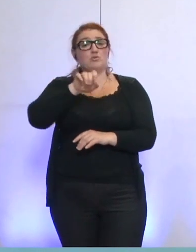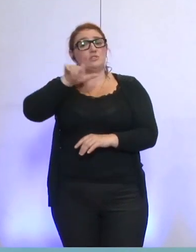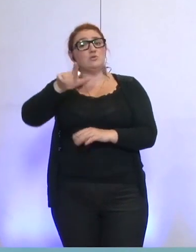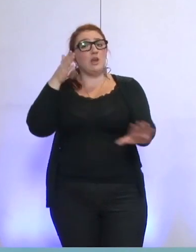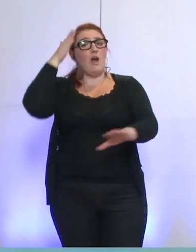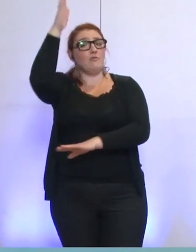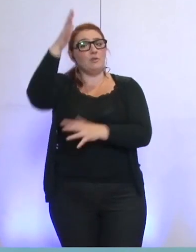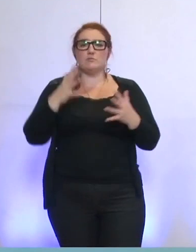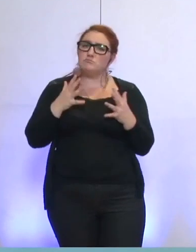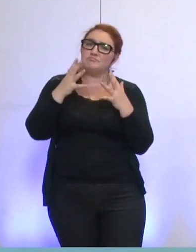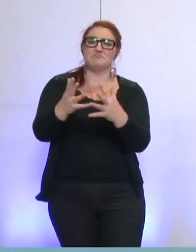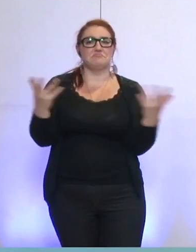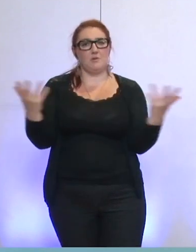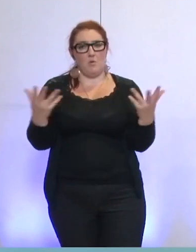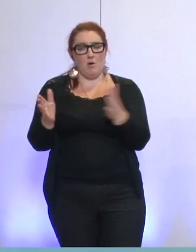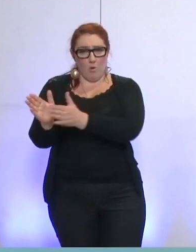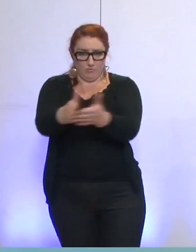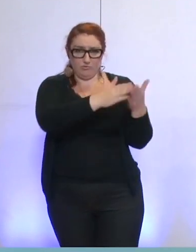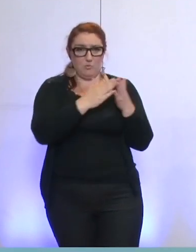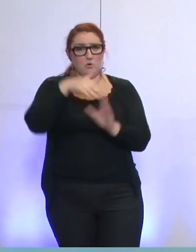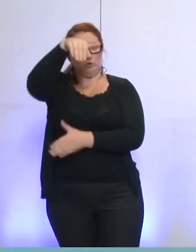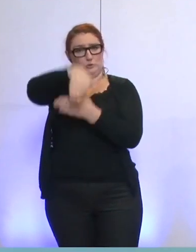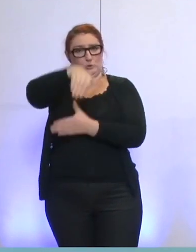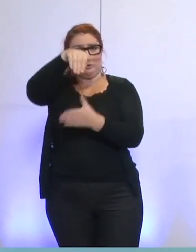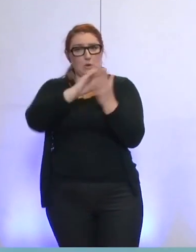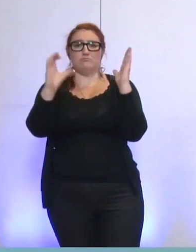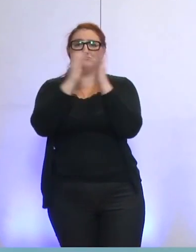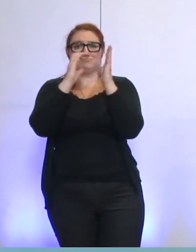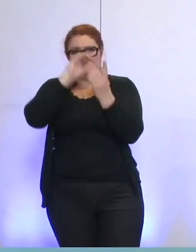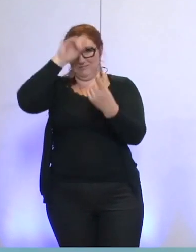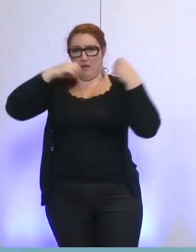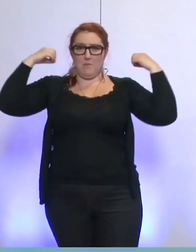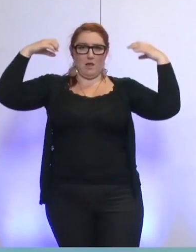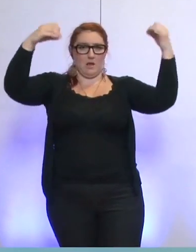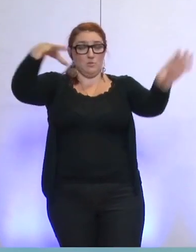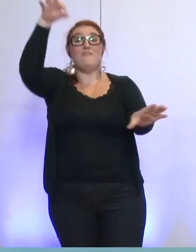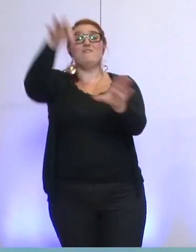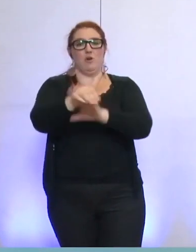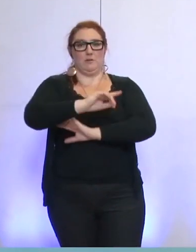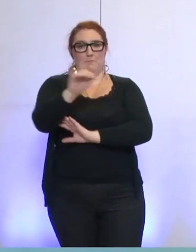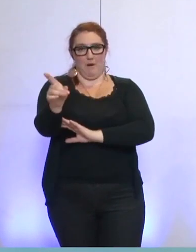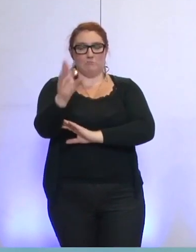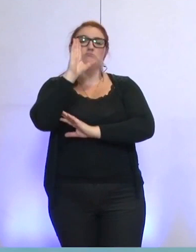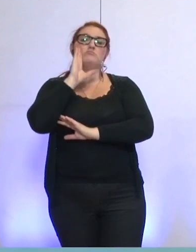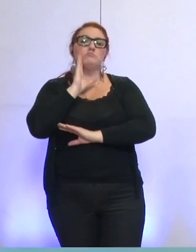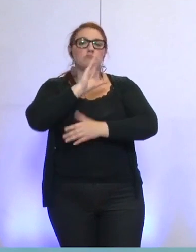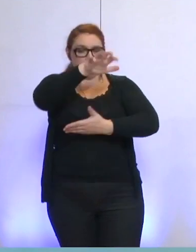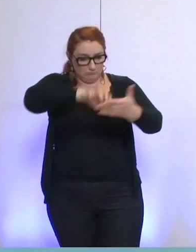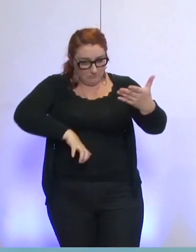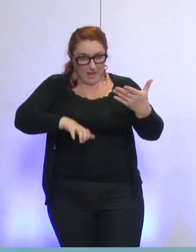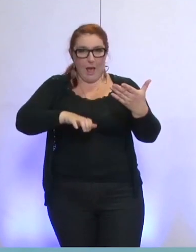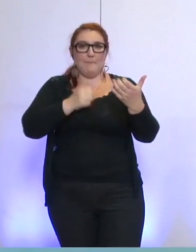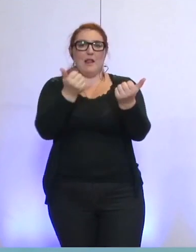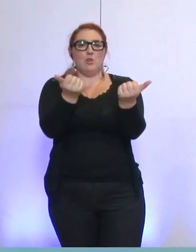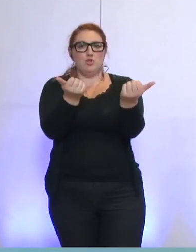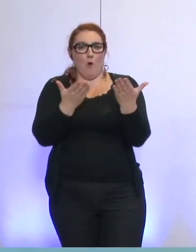Nous vous demandons donc de ne pas voter la délibération relative à l'éclairage public ce soir, de reprendre l'appel d'offres, d'analyser et